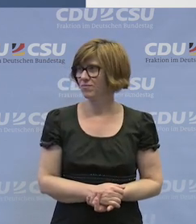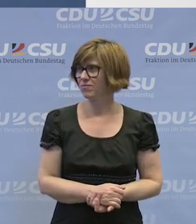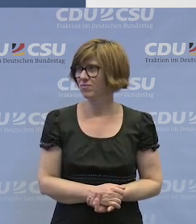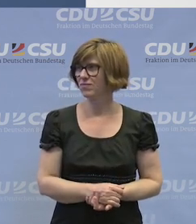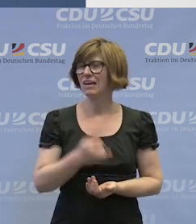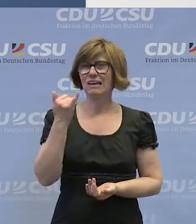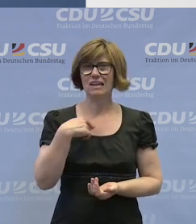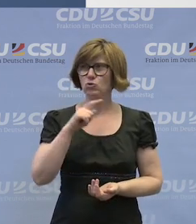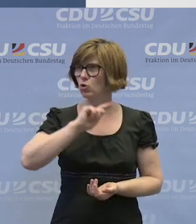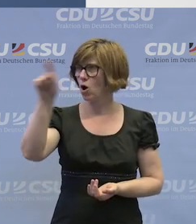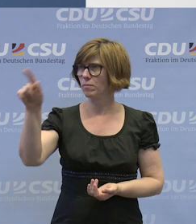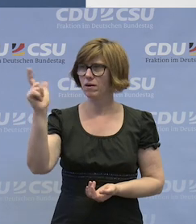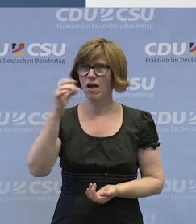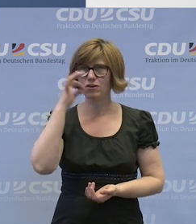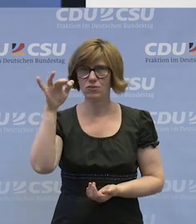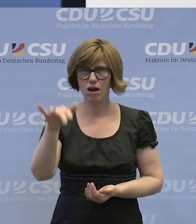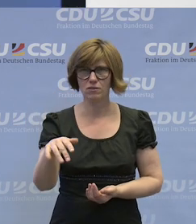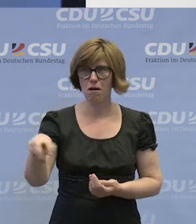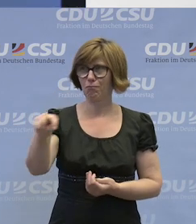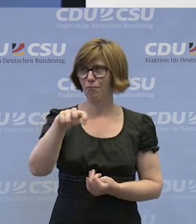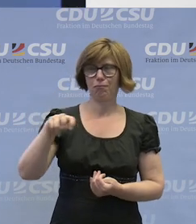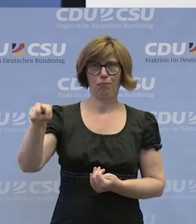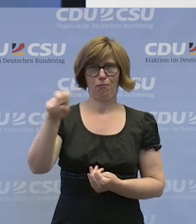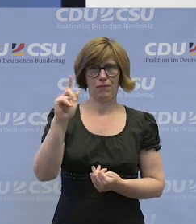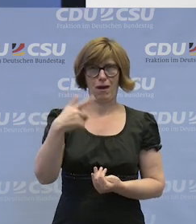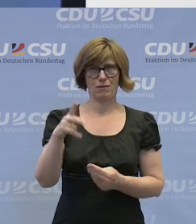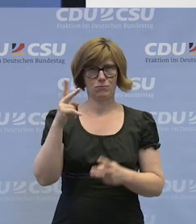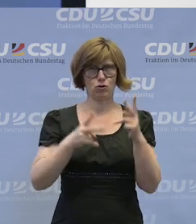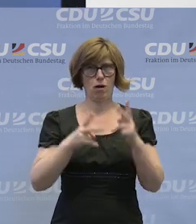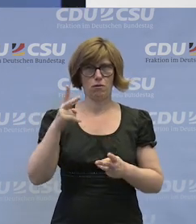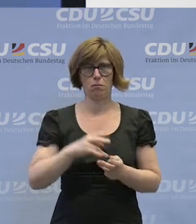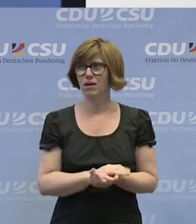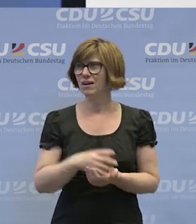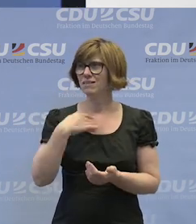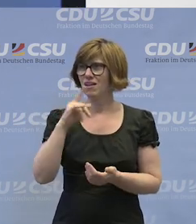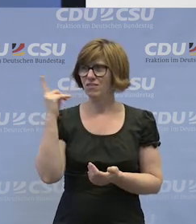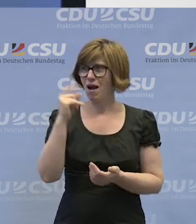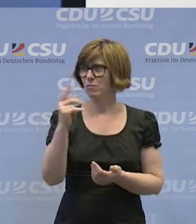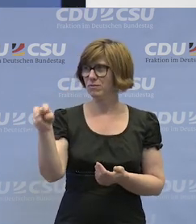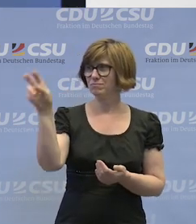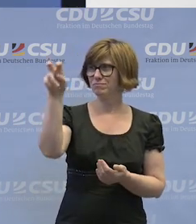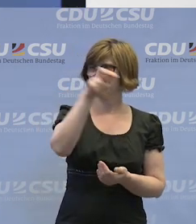Jetzt bin ich hierher gekommen, jetzt ist hier keine Frage. Das finde ich aber enttäuschend. Dann gehe ich wieder.